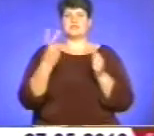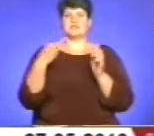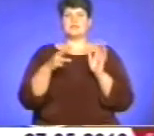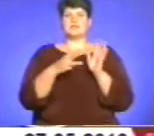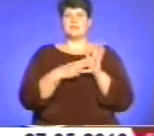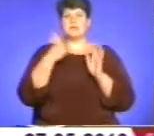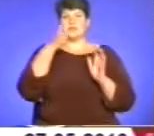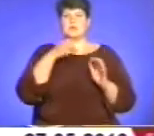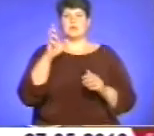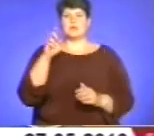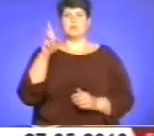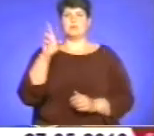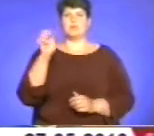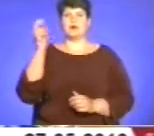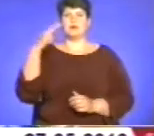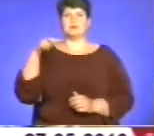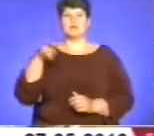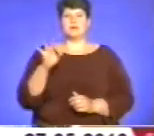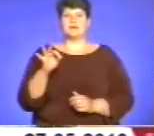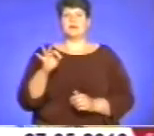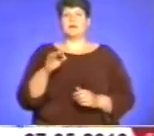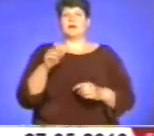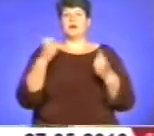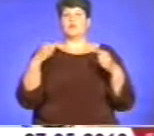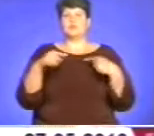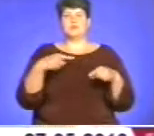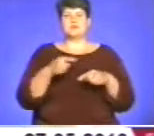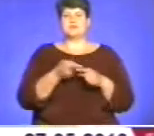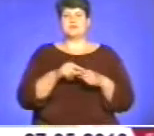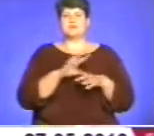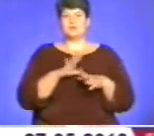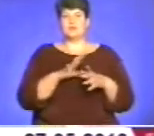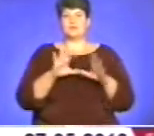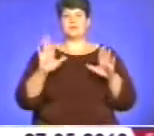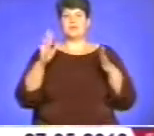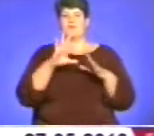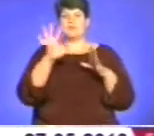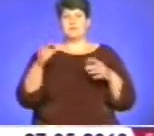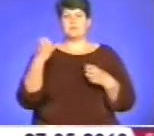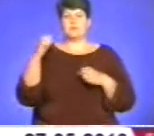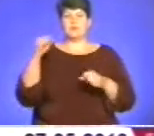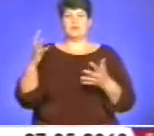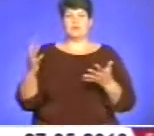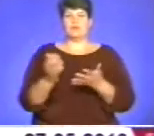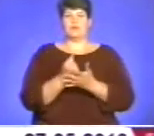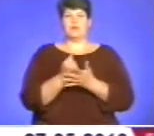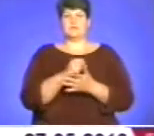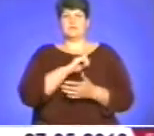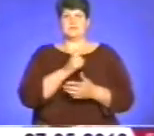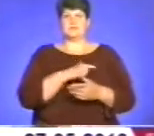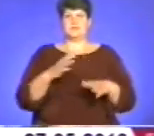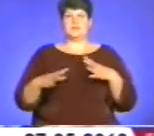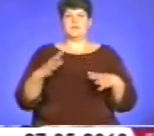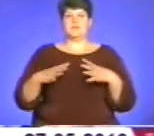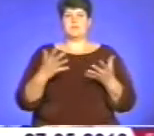Богдан Бадло. Для футболиста это не стало несподіванкой, адже усі перемоги добывал благодаря полегливым тренуваниям.